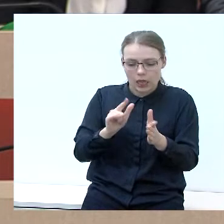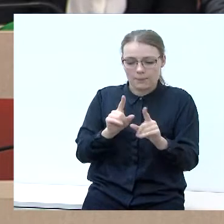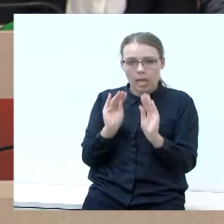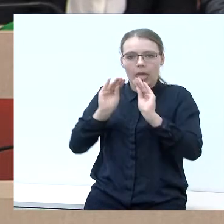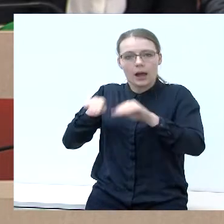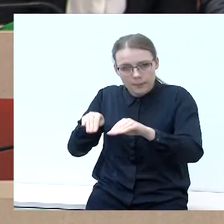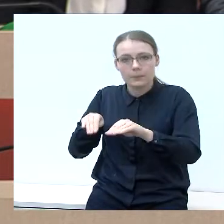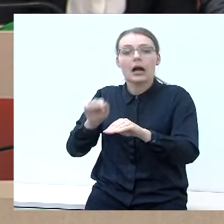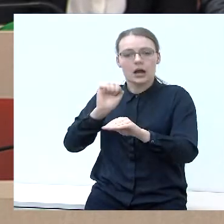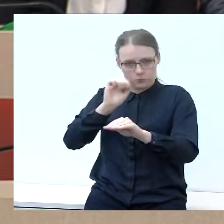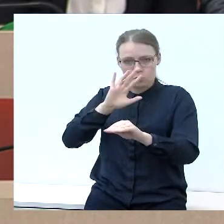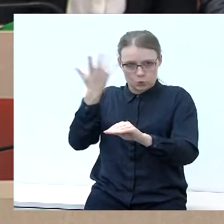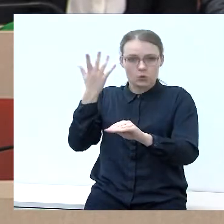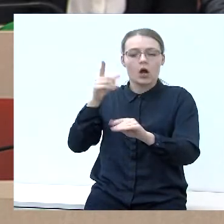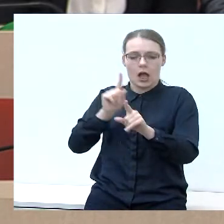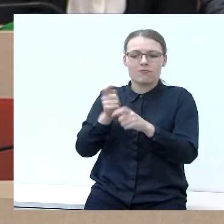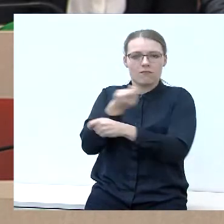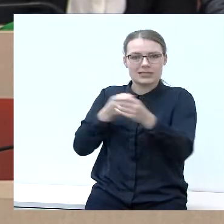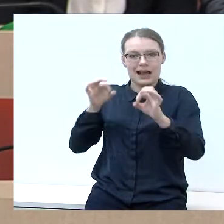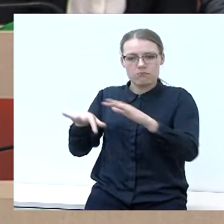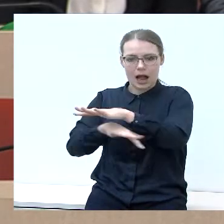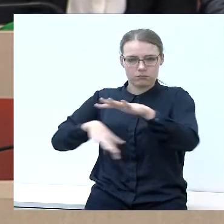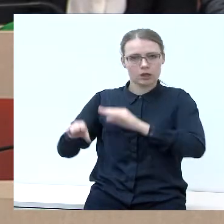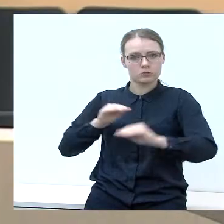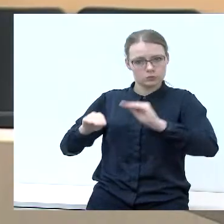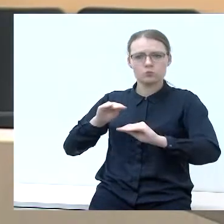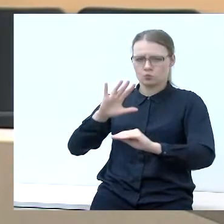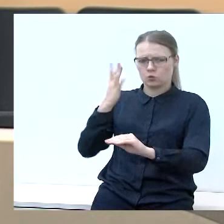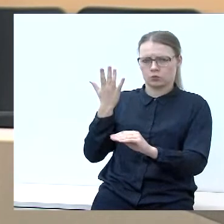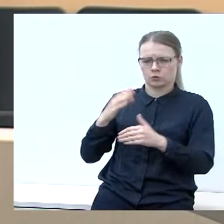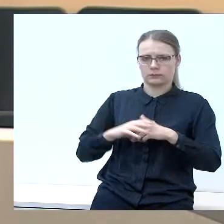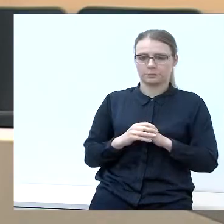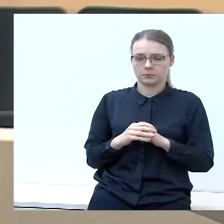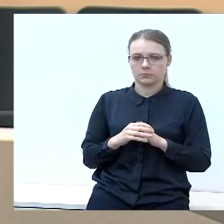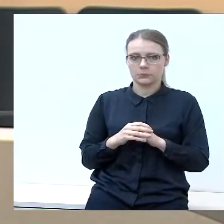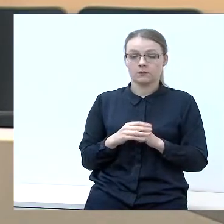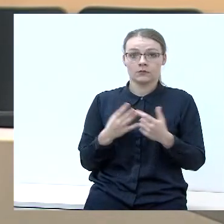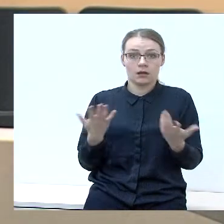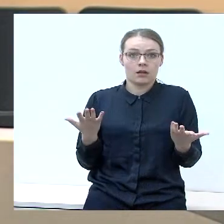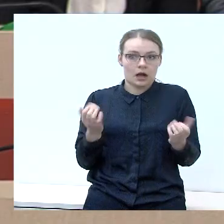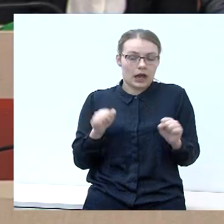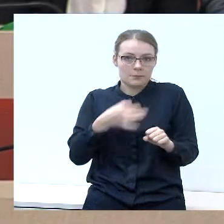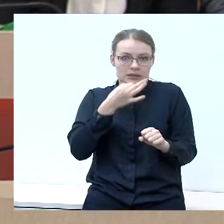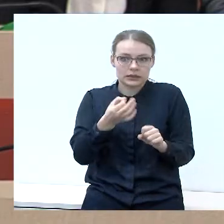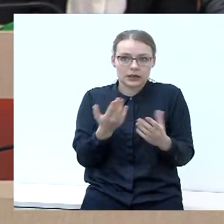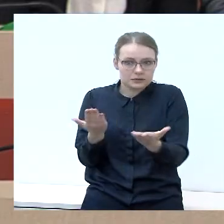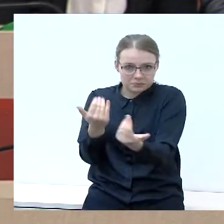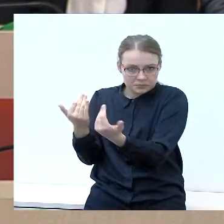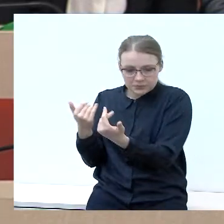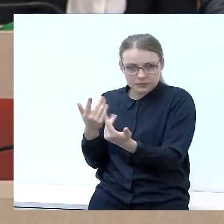ir tokiu būdu suformuoti verslį palankę aplinką. Vienu žodžiu jūs tiesiog negalėjote pritraukti.